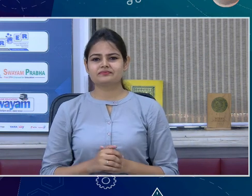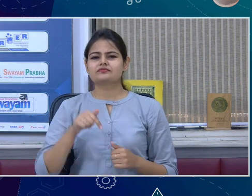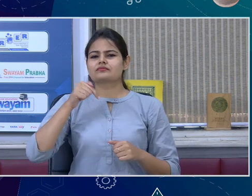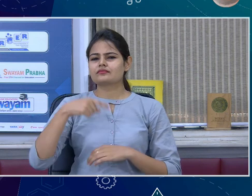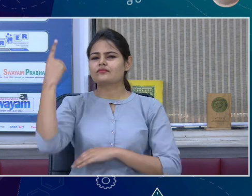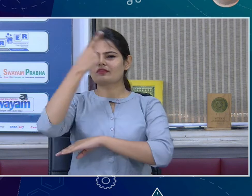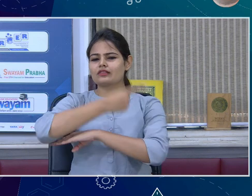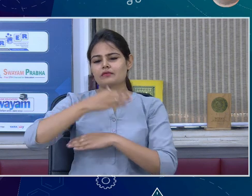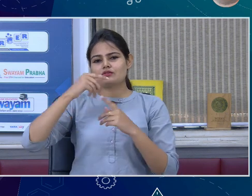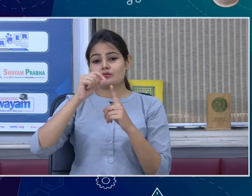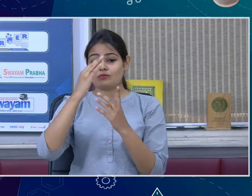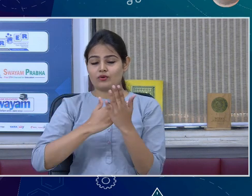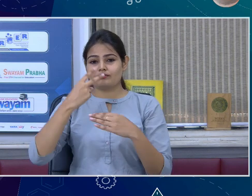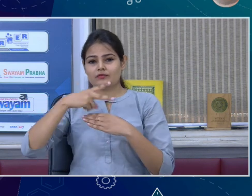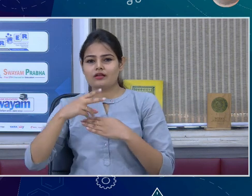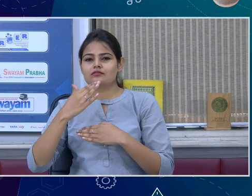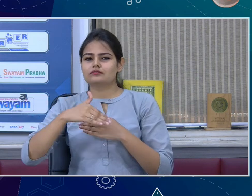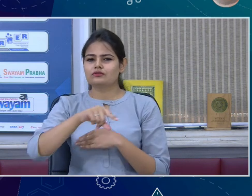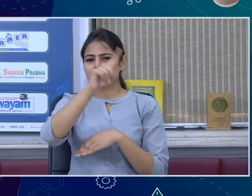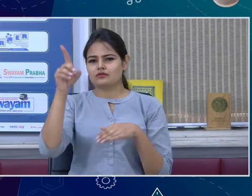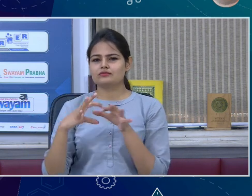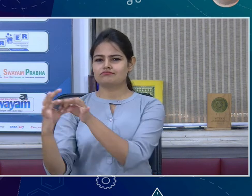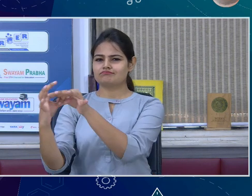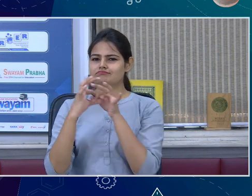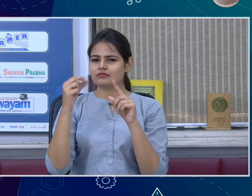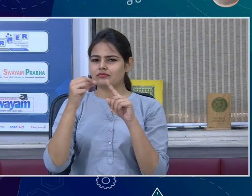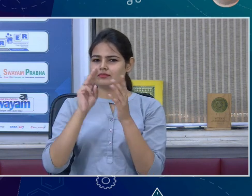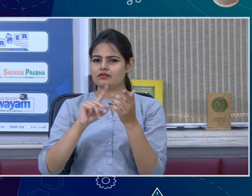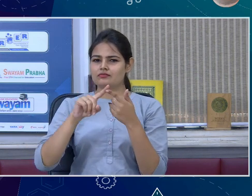दिन भर के कारिक्रमों के लिए जुड़े रहे PME Vidya Channel के साथ नमस्कार